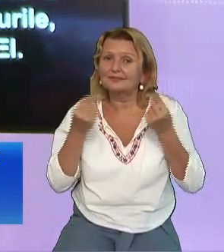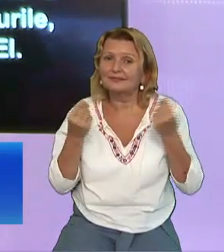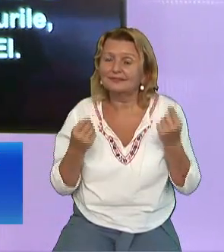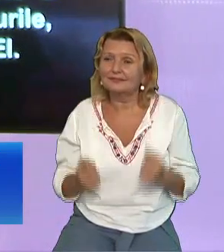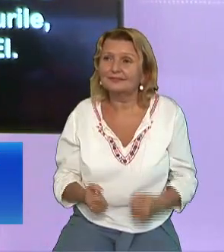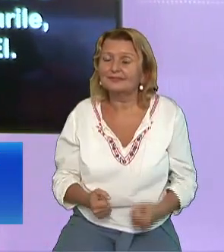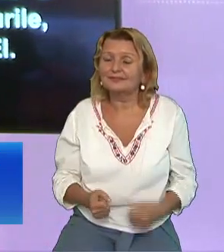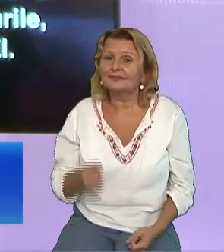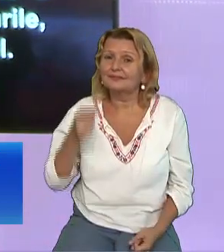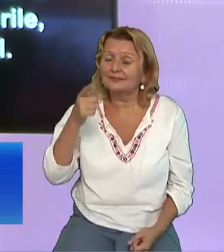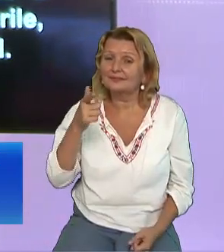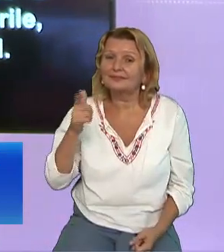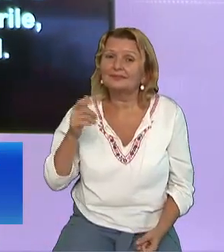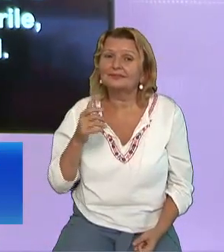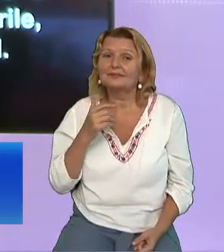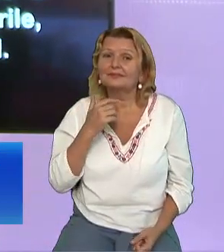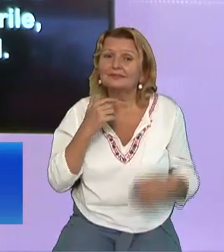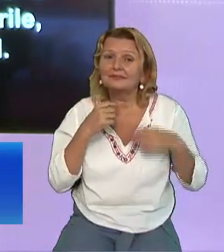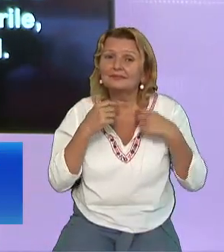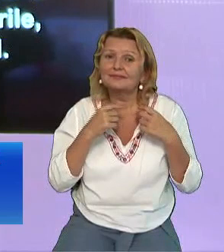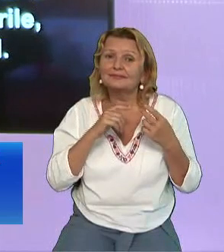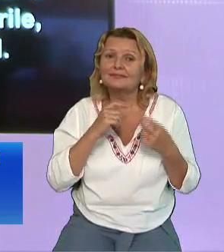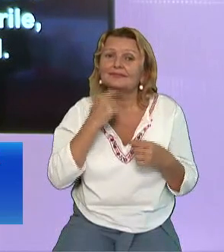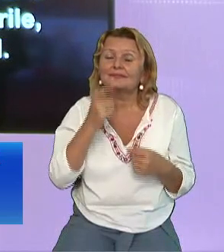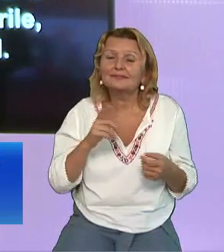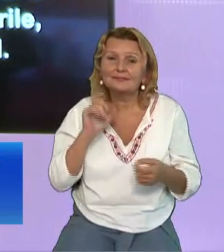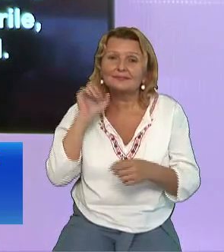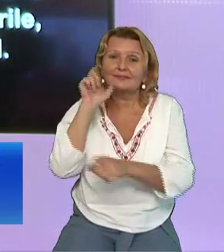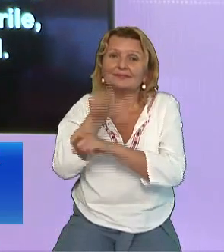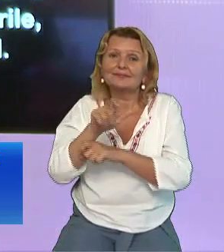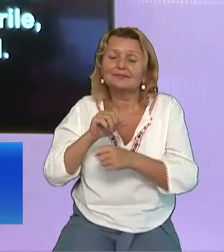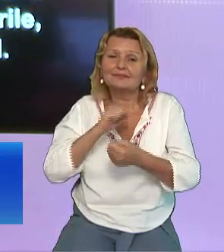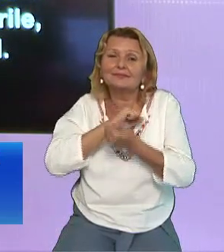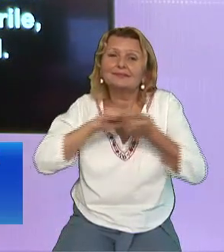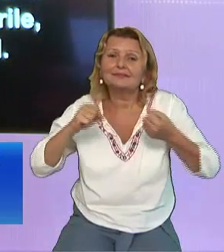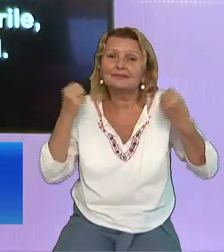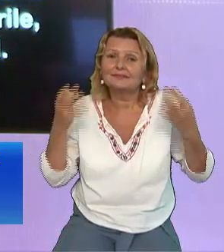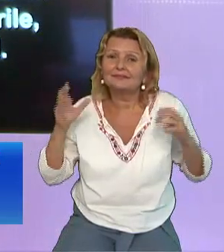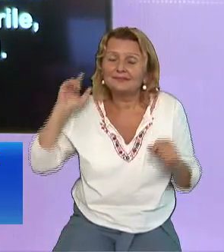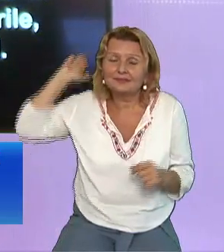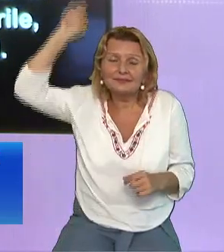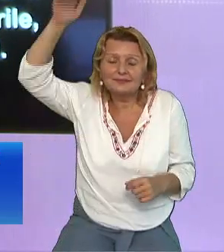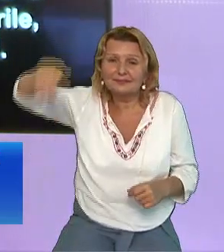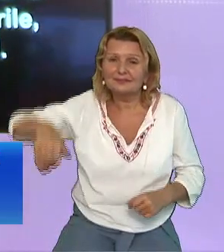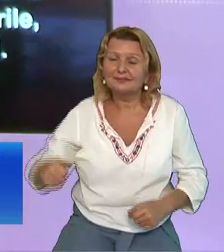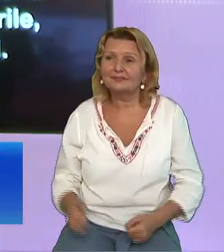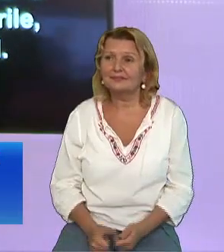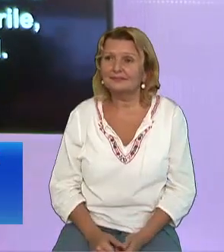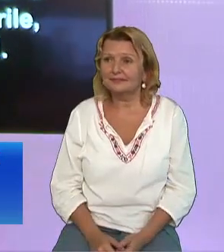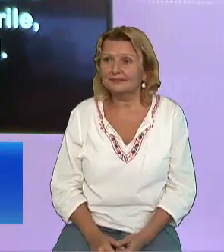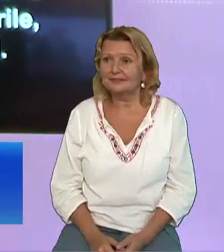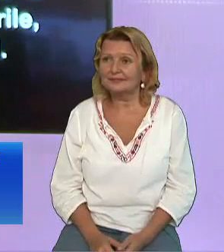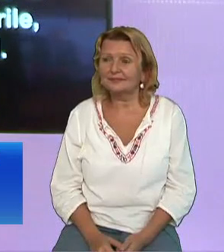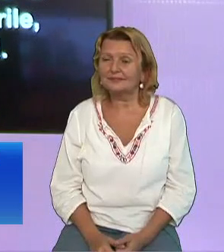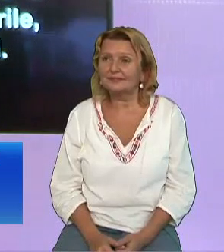Totuși din tine va ieși cel ce va păstori poporului Israel Și a cărui obârșie se suie până în vremuri străvechi În zilele veșniciei Unde s-a născut